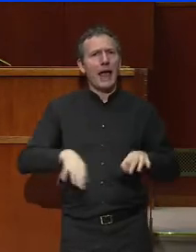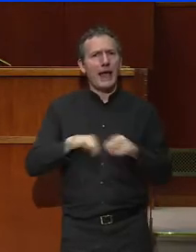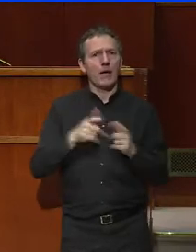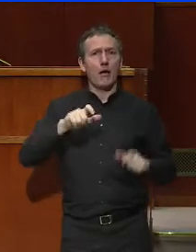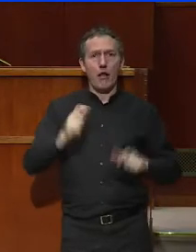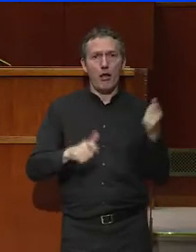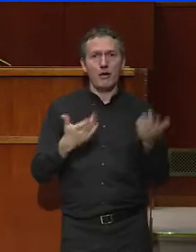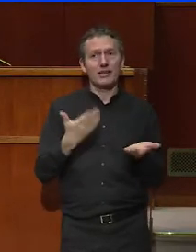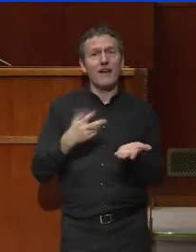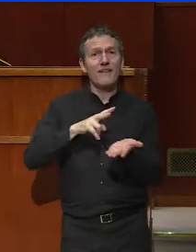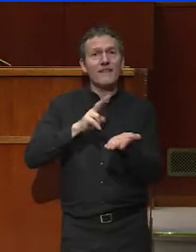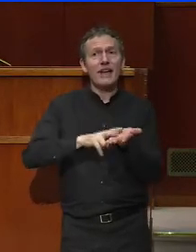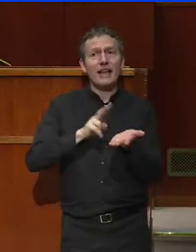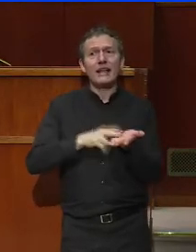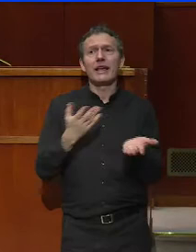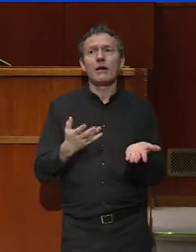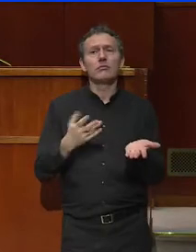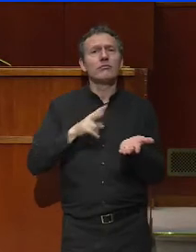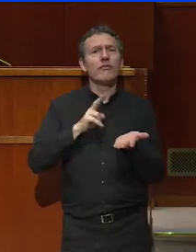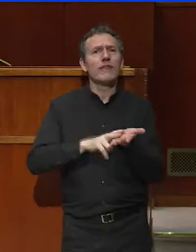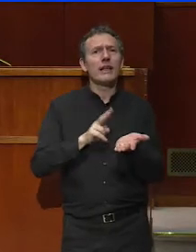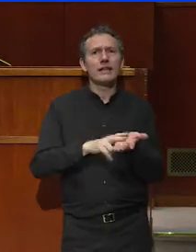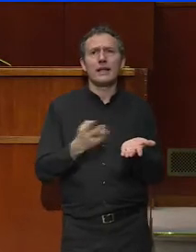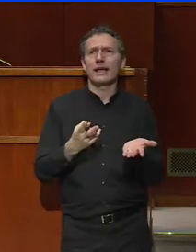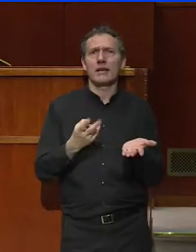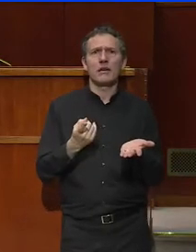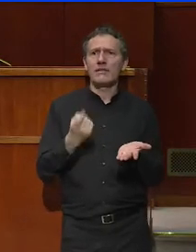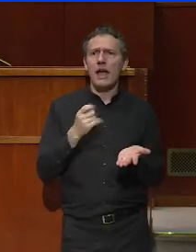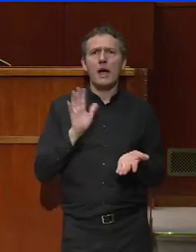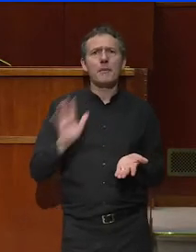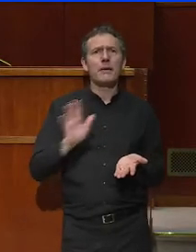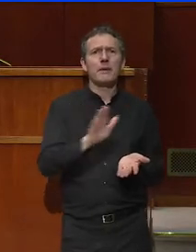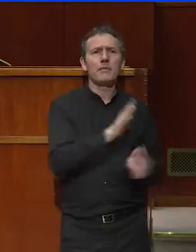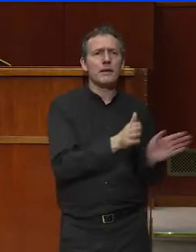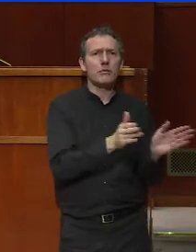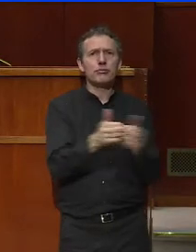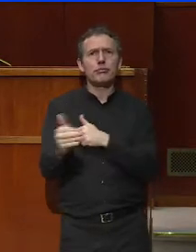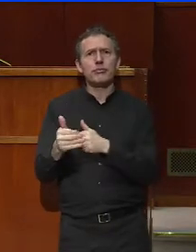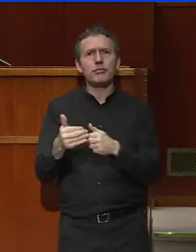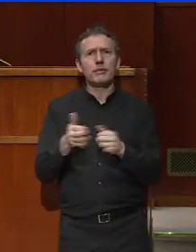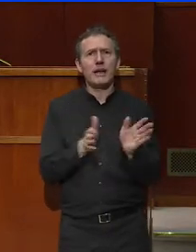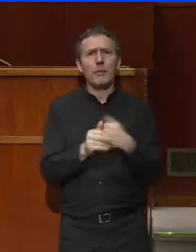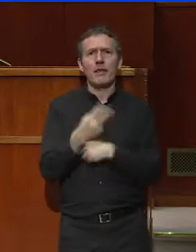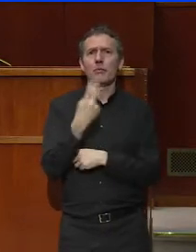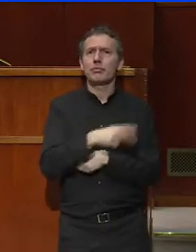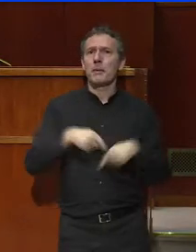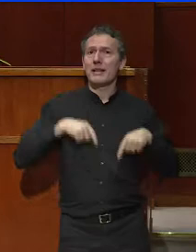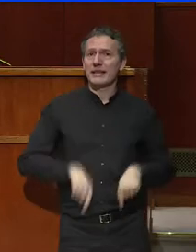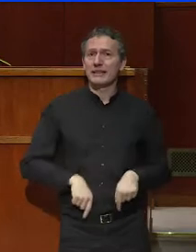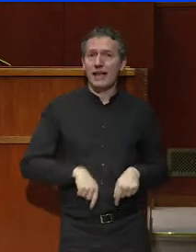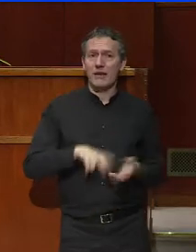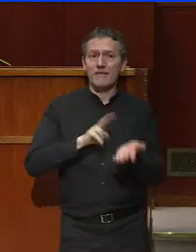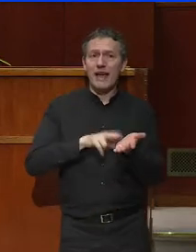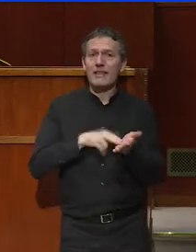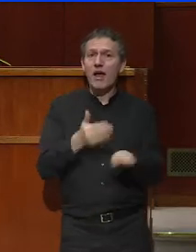Cette vérité, elle n'est pas bâtie dans l'entre des ministères, au sein des cabinets. Cette vérité, elle